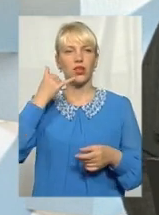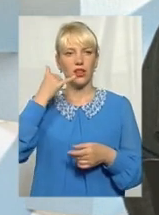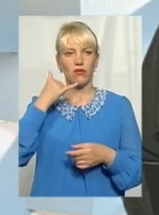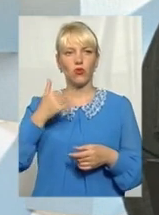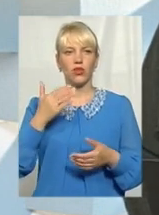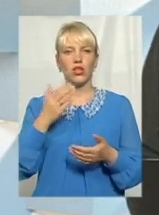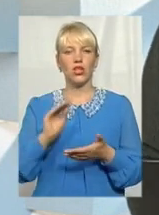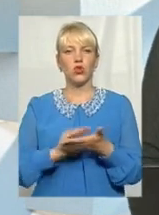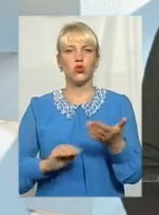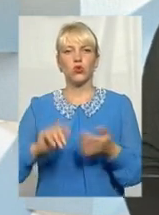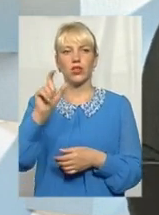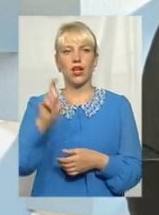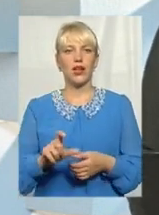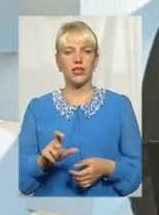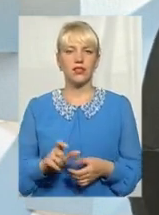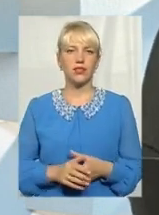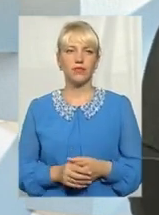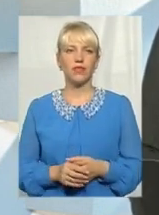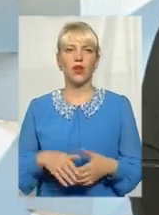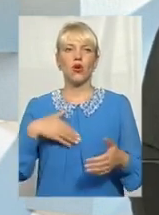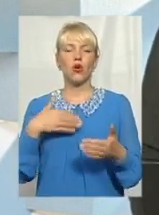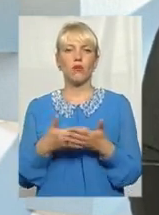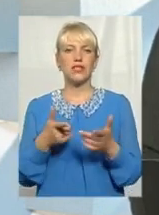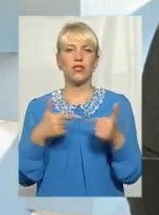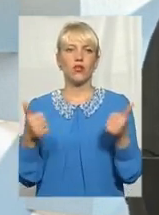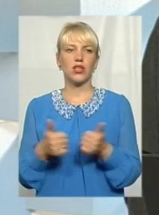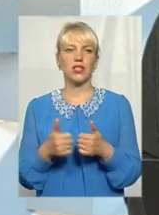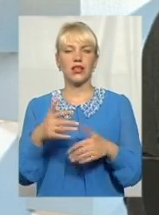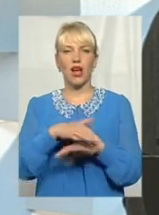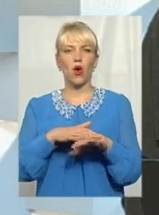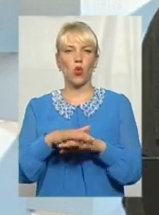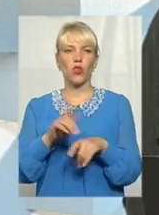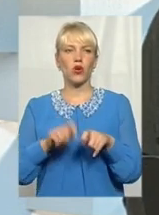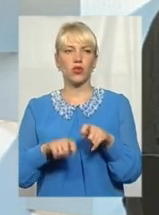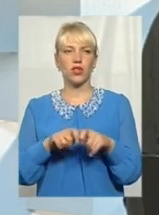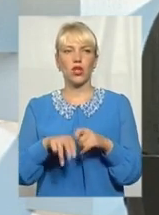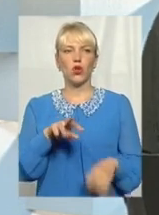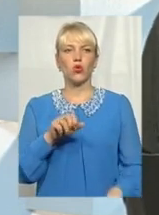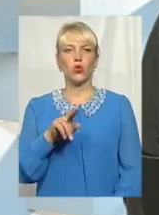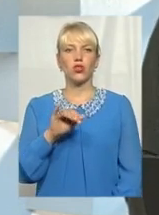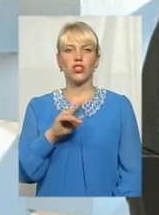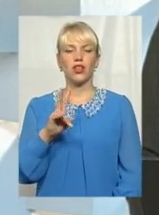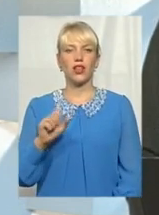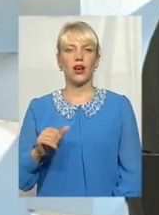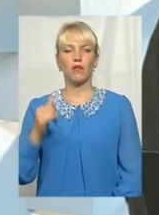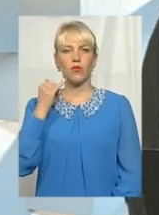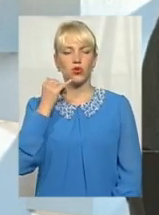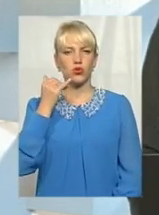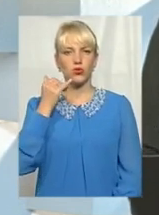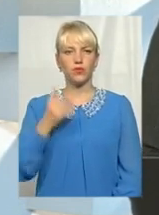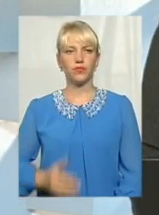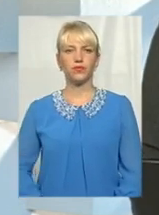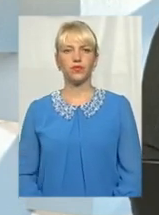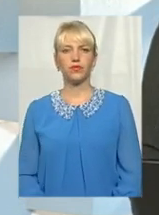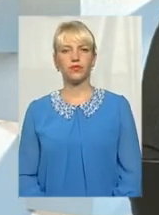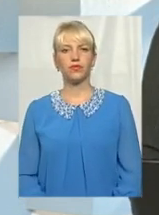зараз є журналіст громадської організації «Народний контроль» Марія Турчина. Ми би дуже хотіли її почути. Марія, ви з нами?